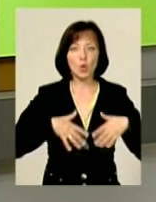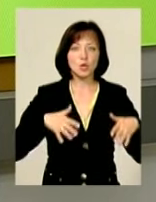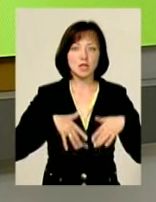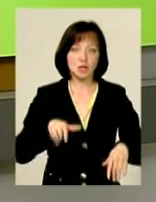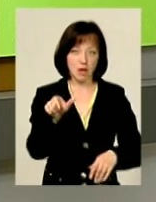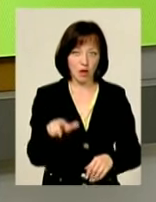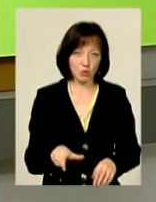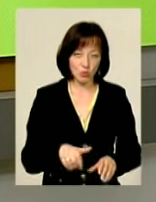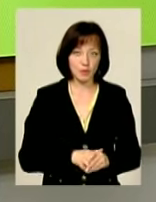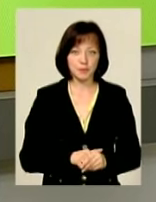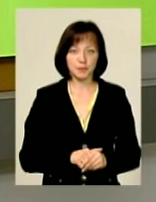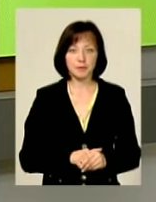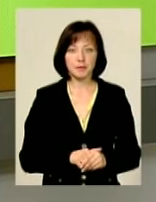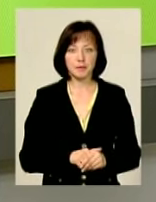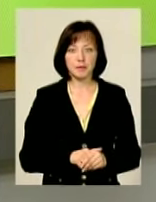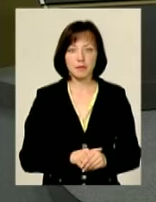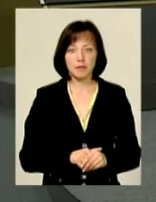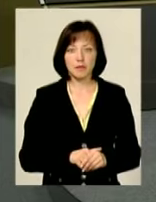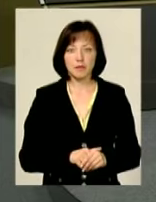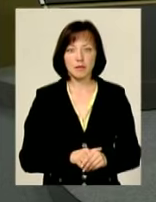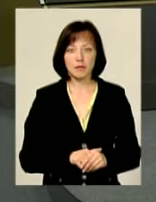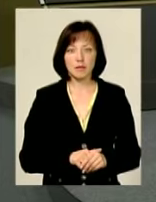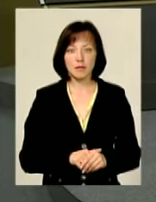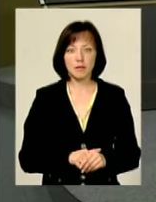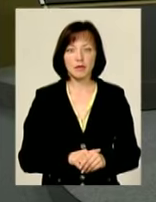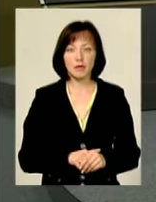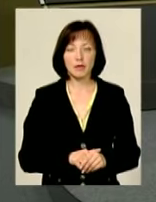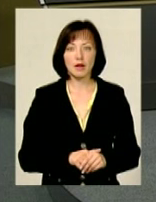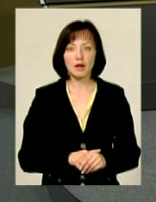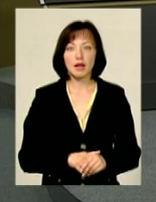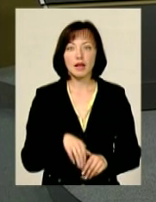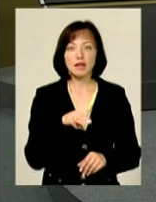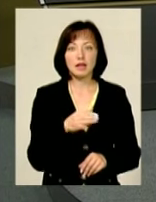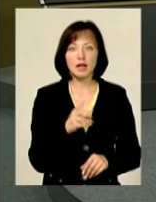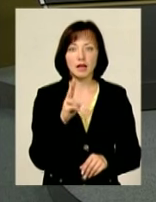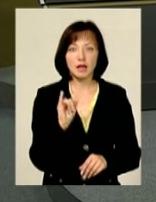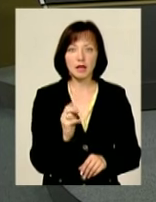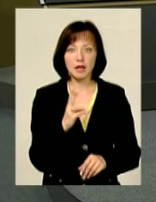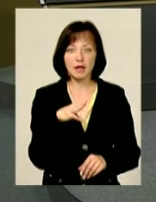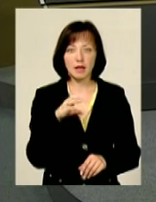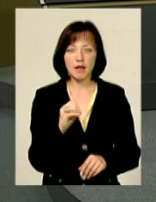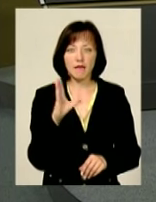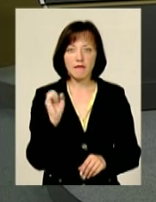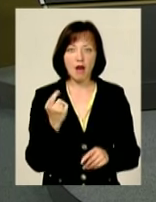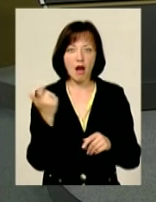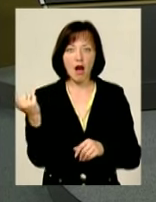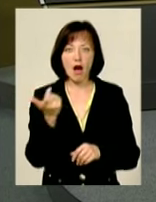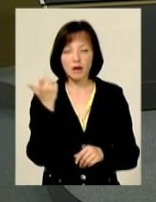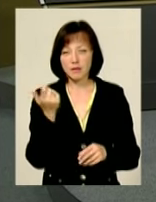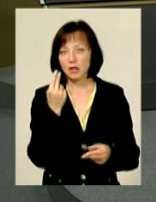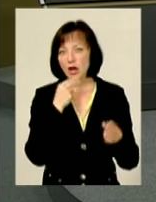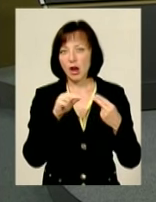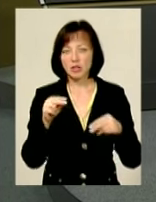актор, отарчико Бава. Тетяна Кіктєва, це Харків, один із самих